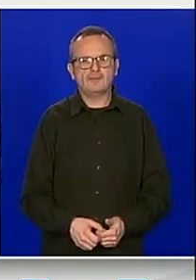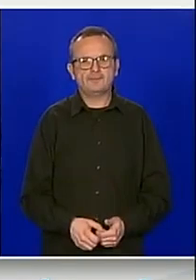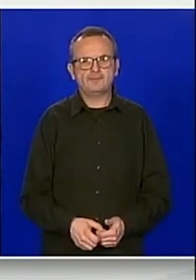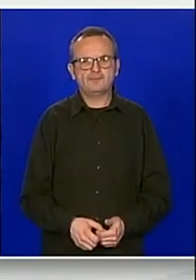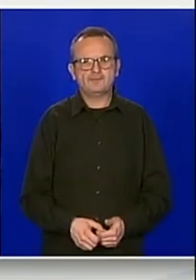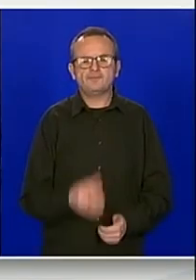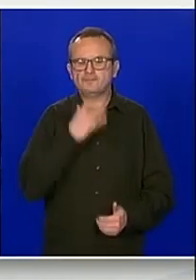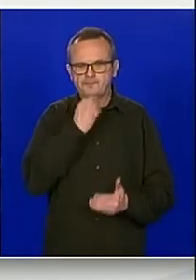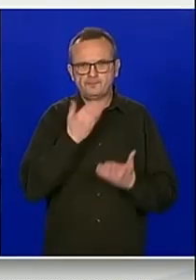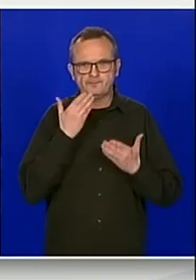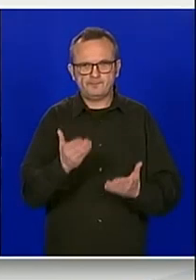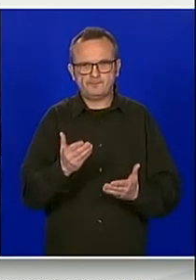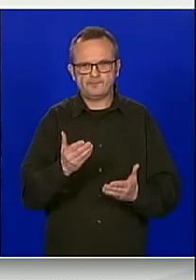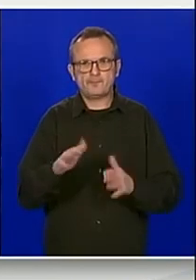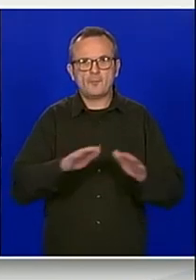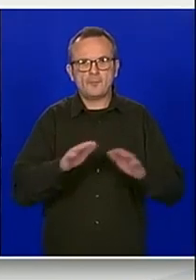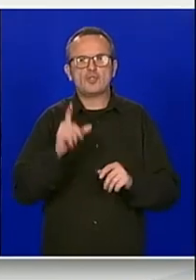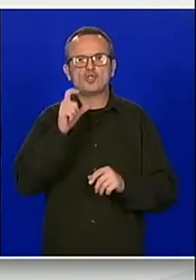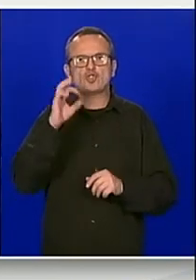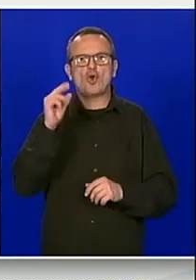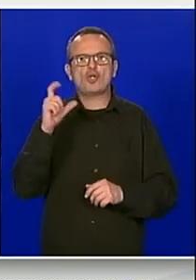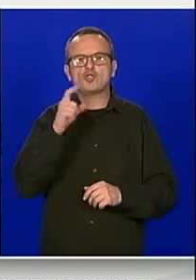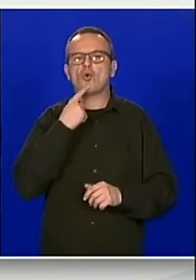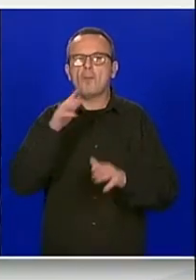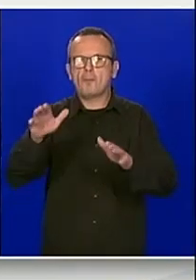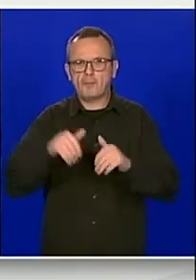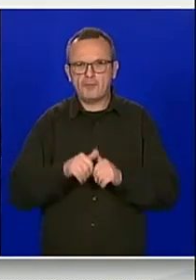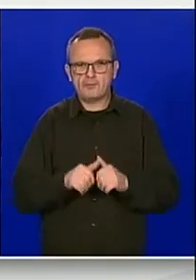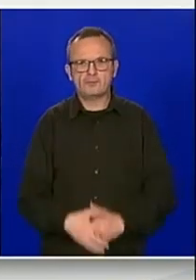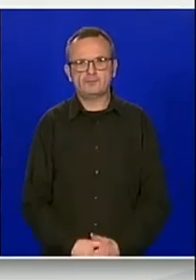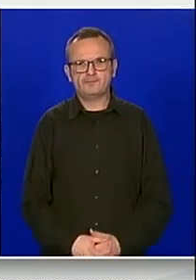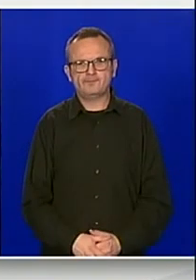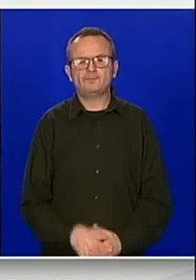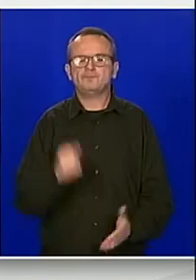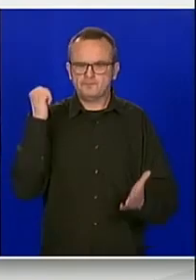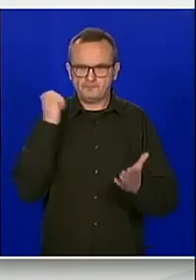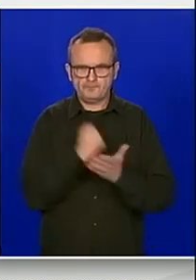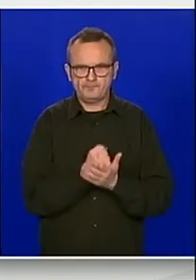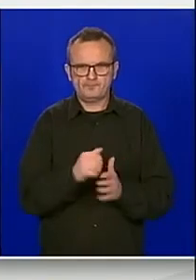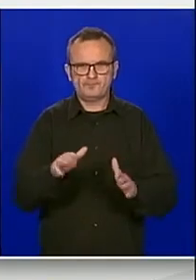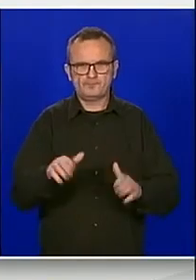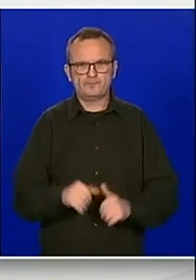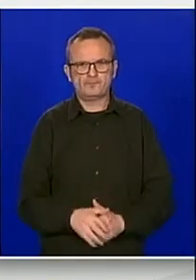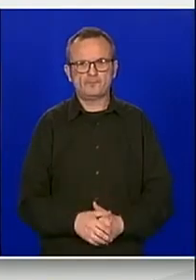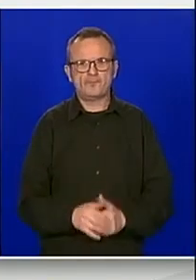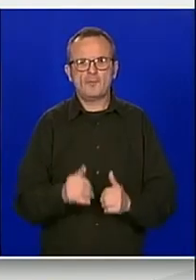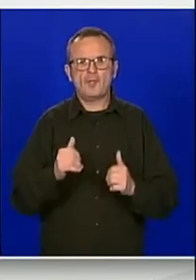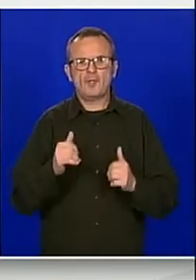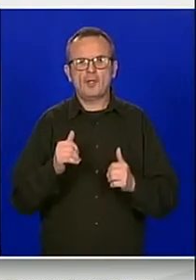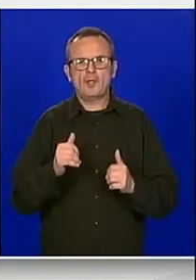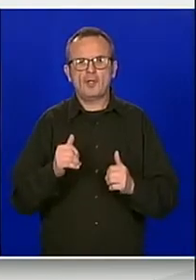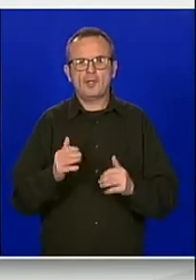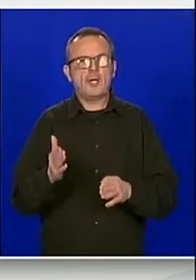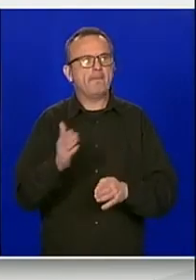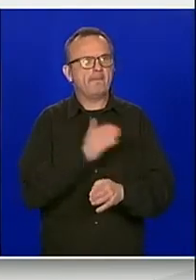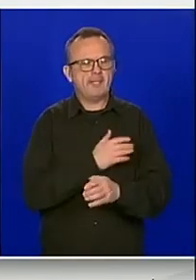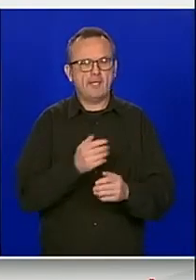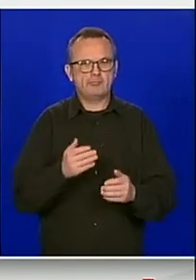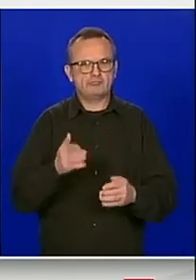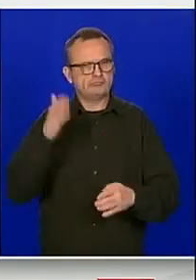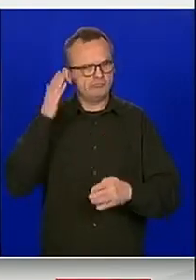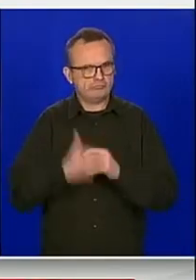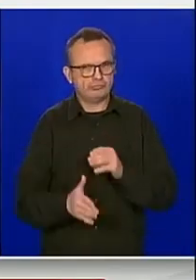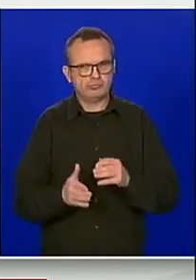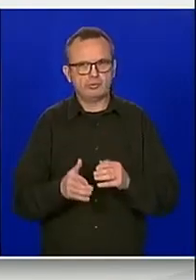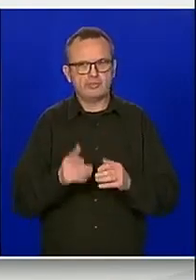Hvala vam lijepa. Ministre Čorišt, tko je za? Konstatiram da smo prihvatili. Evo prije zaključenja otvorenog dijela